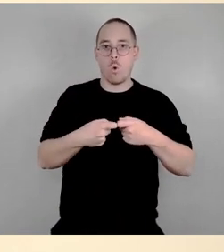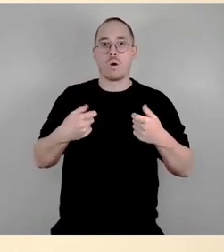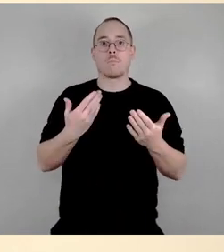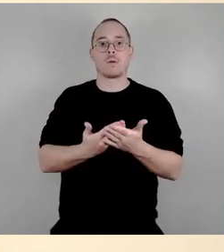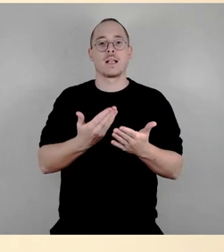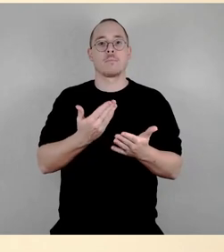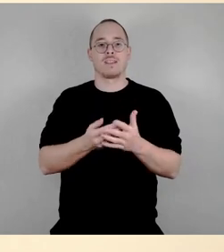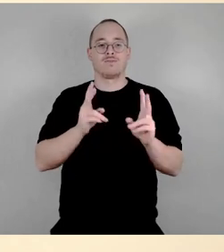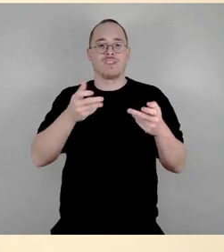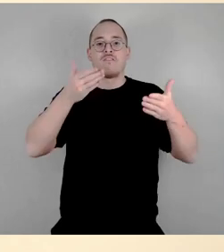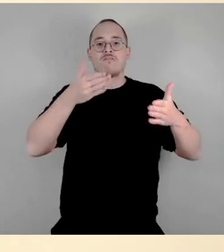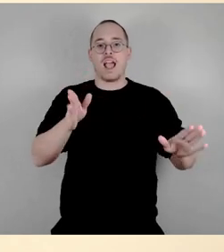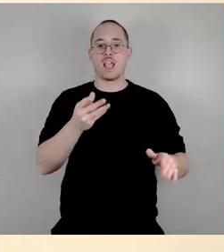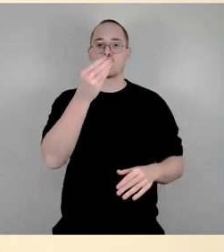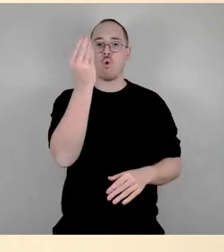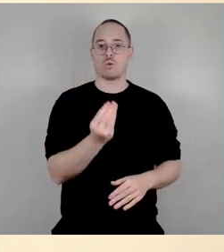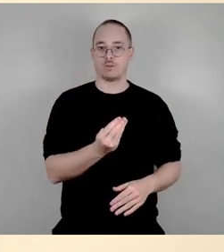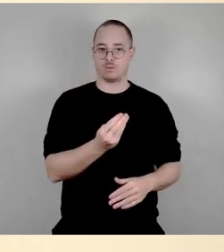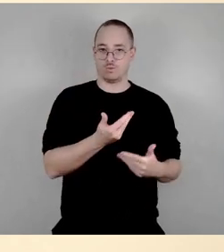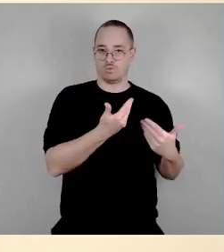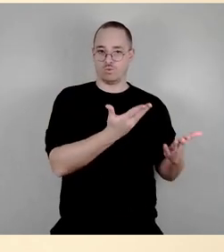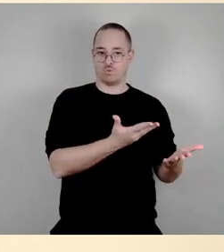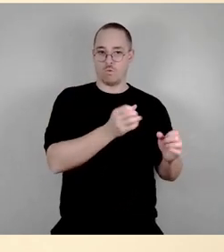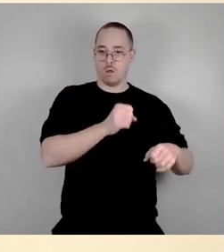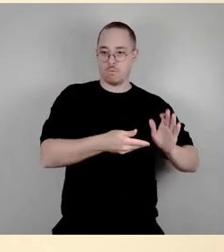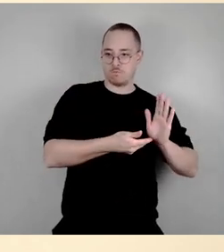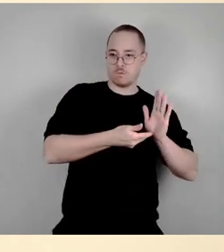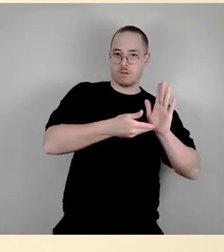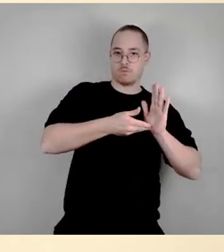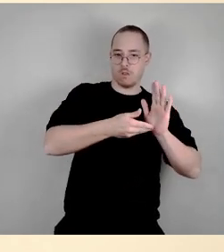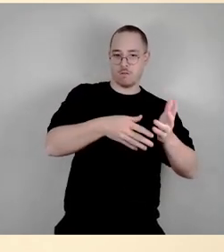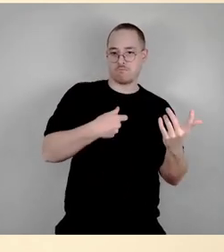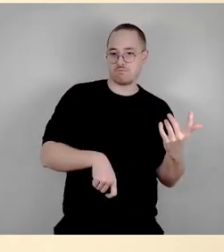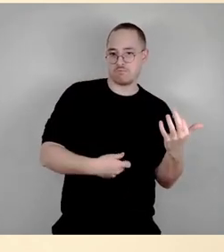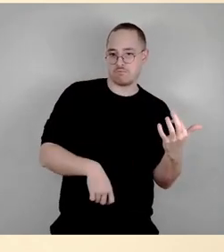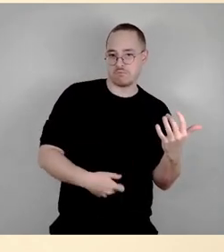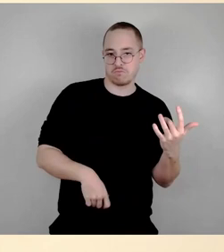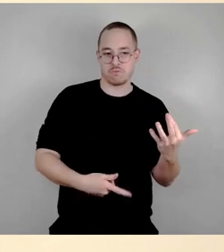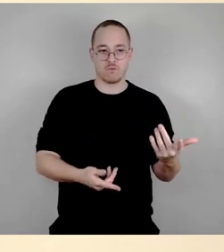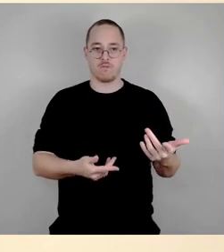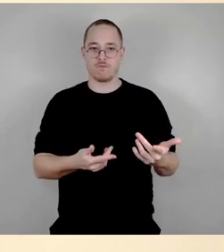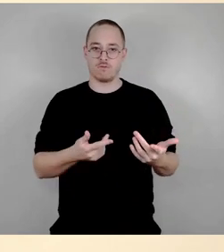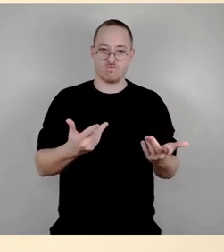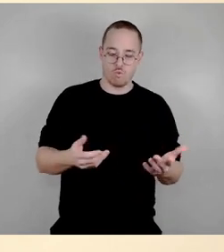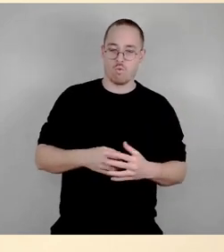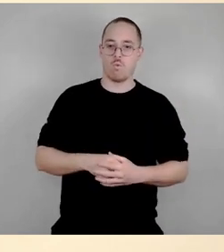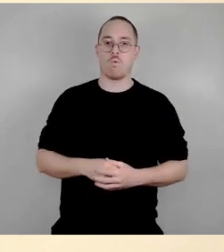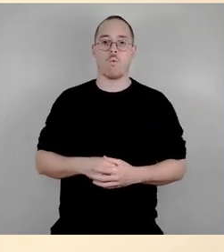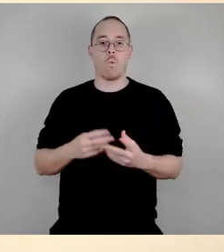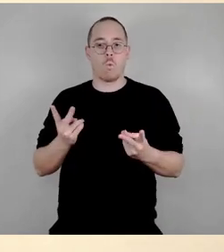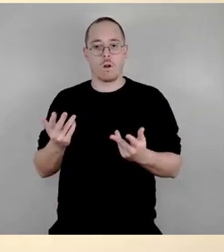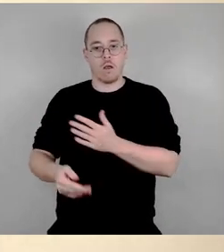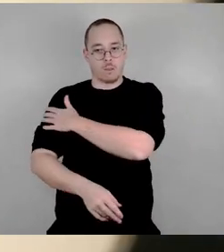Kunstausübung, die zum Stadtbild einer Kulturstadt Dresden gehört, einerseits und